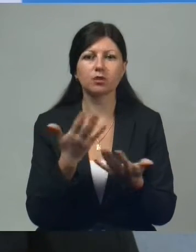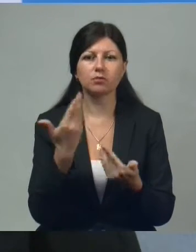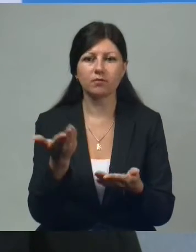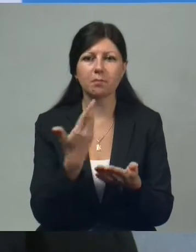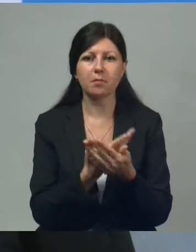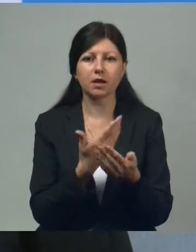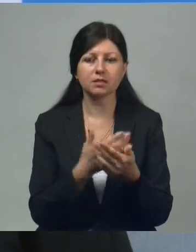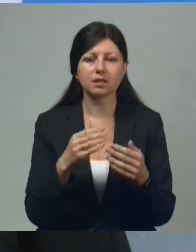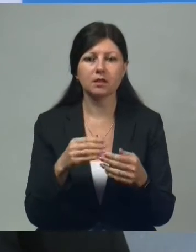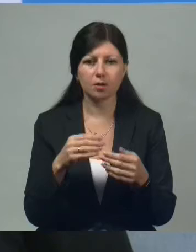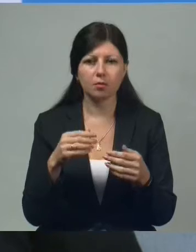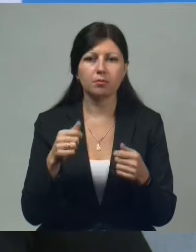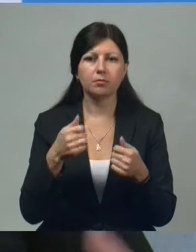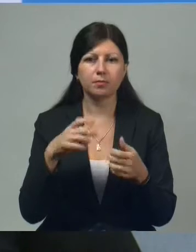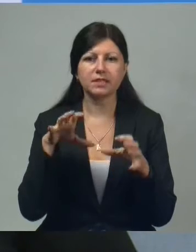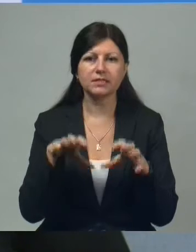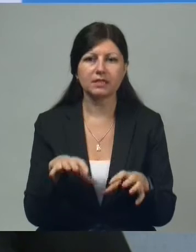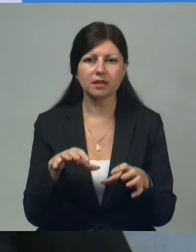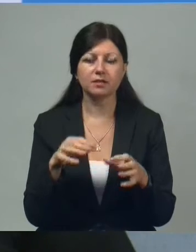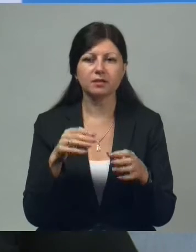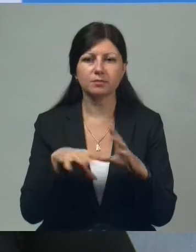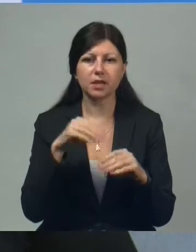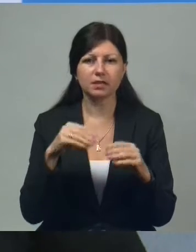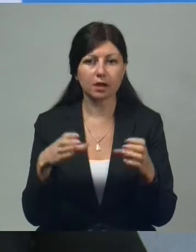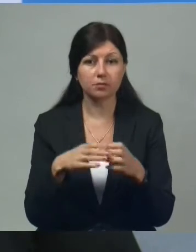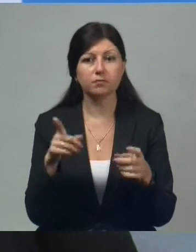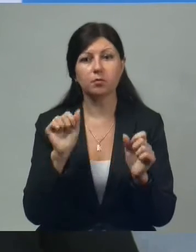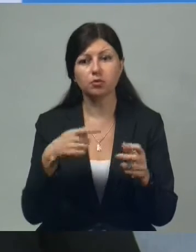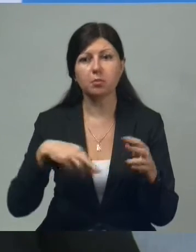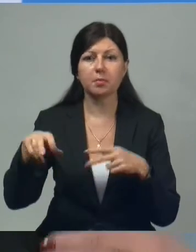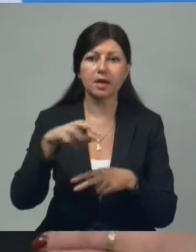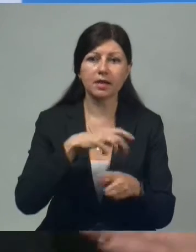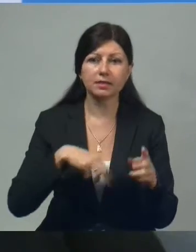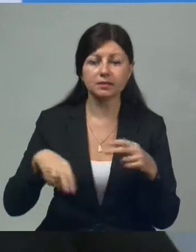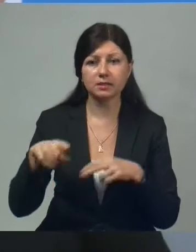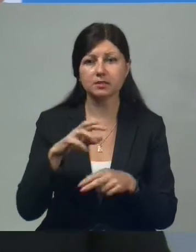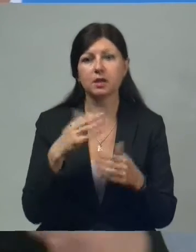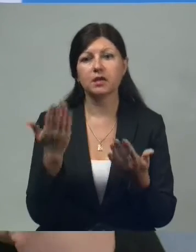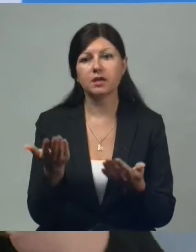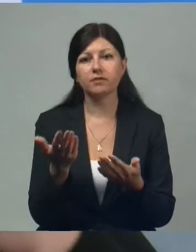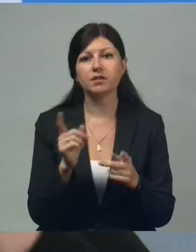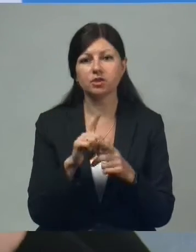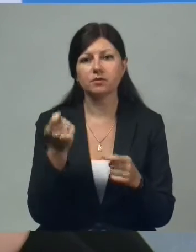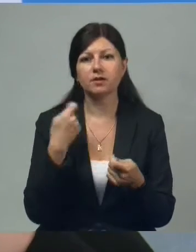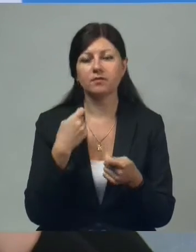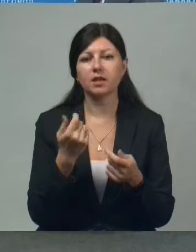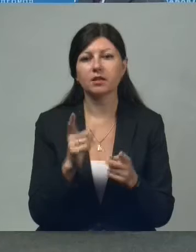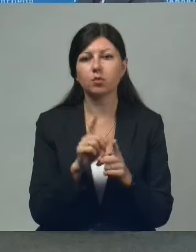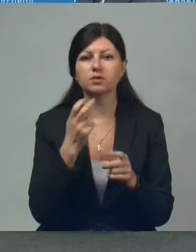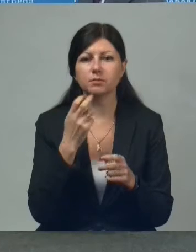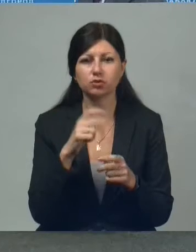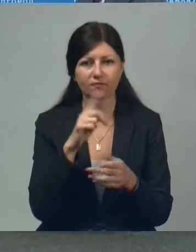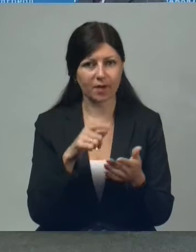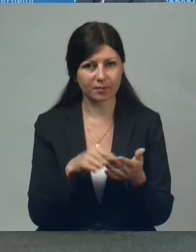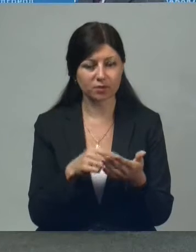председатель избирательной комиссии. Вы имеете право и расслабиться, и пройтись, и вы даже задавали мне, знаете, такой смешной